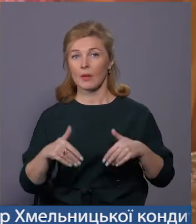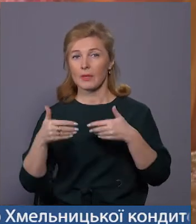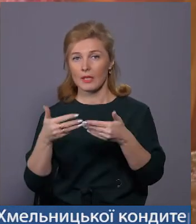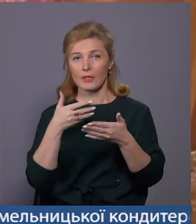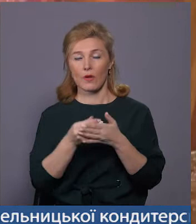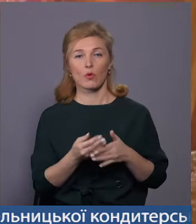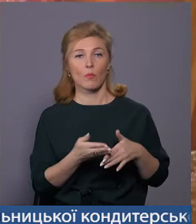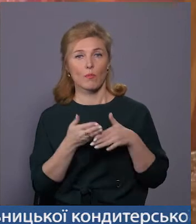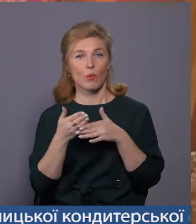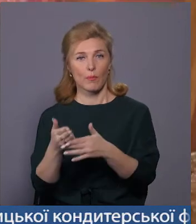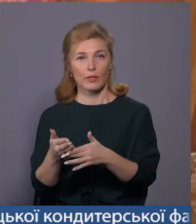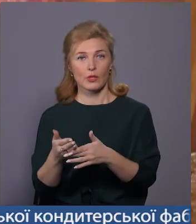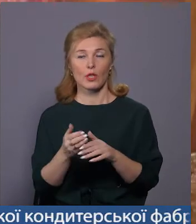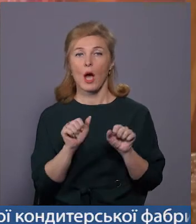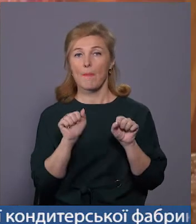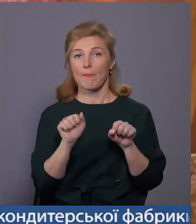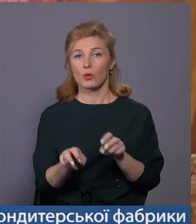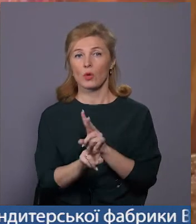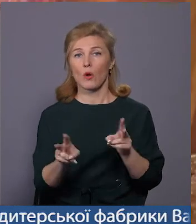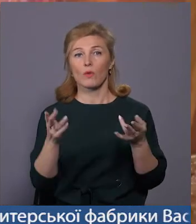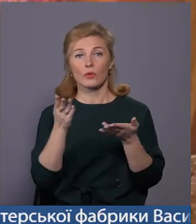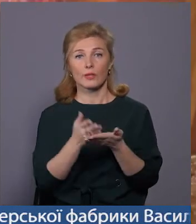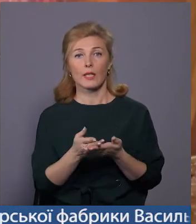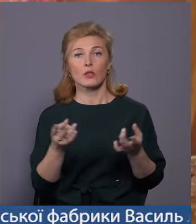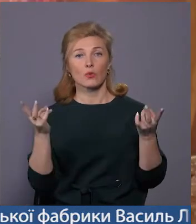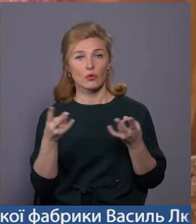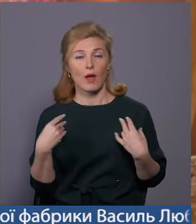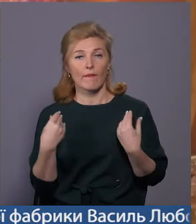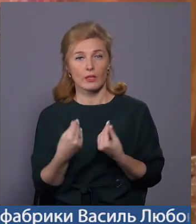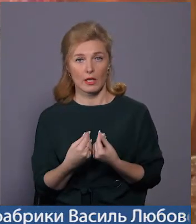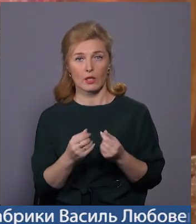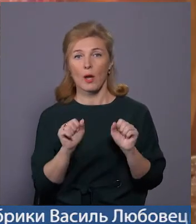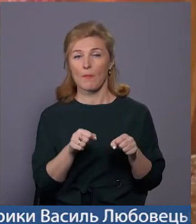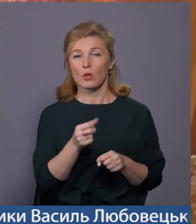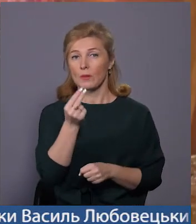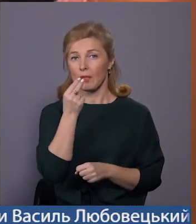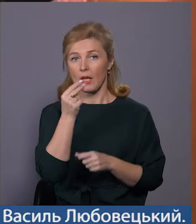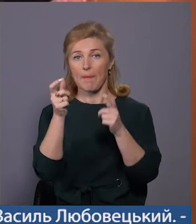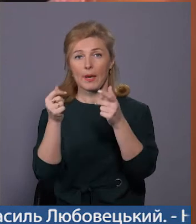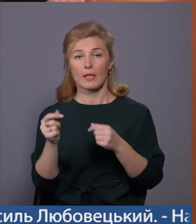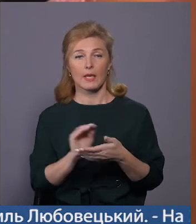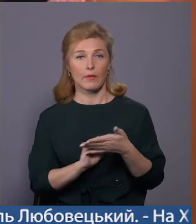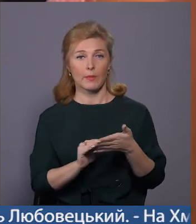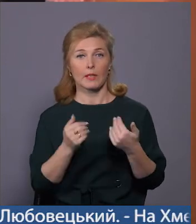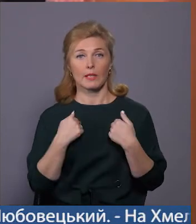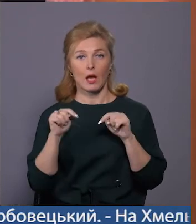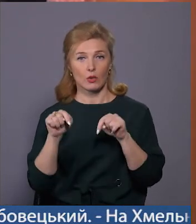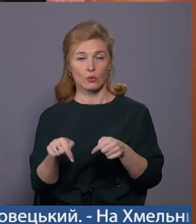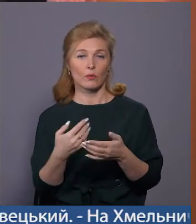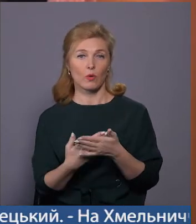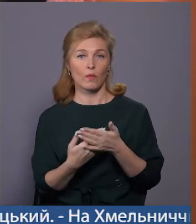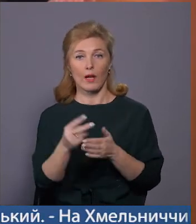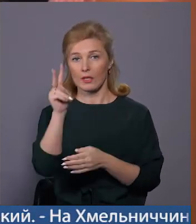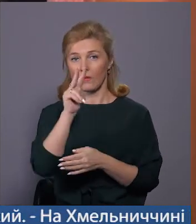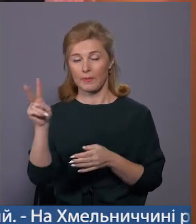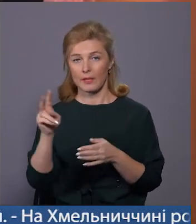допомогу. Може, у є нужда в одягі, може, якесь питання, пайки виписуємо. Я нахожусь тут буквально вторий